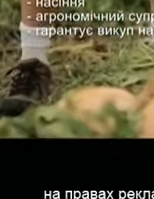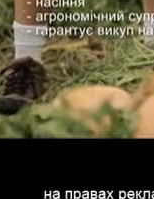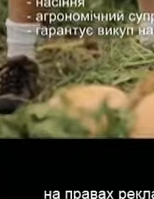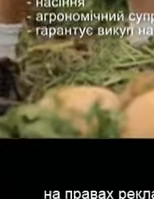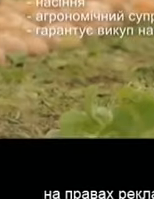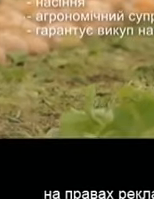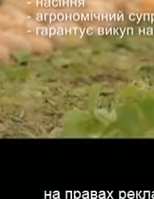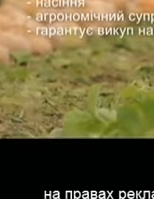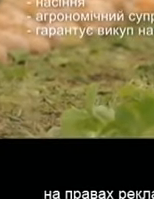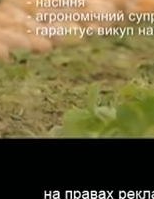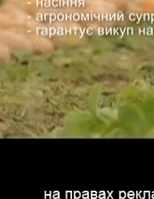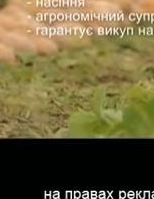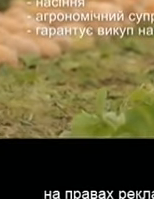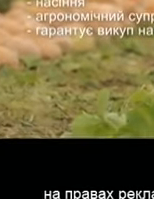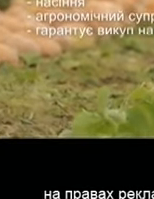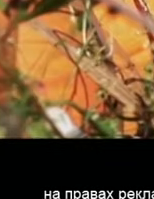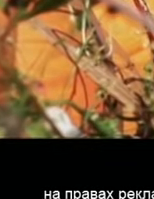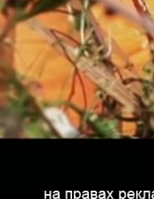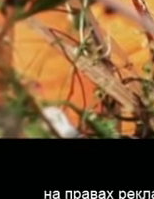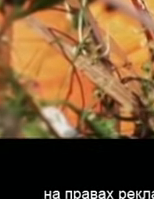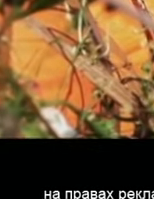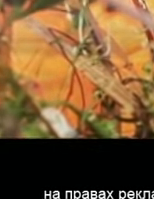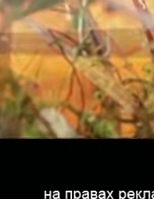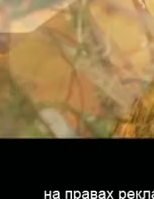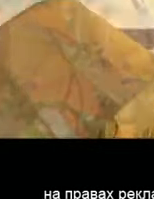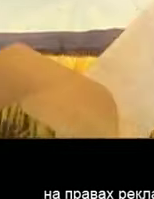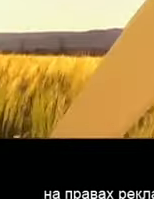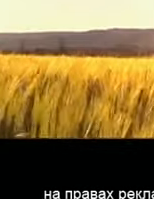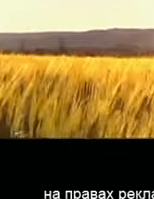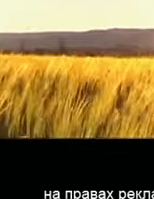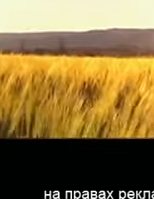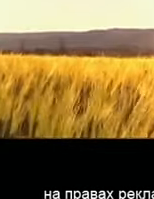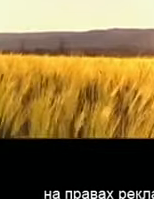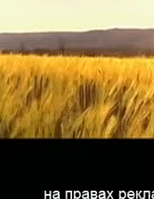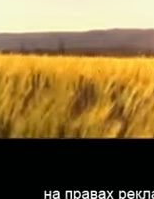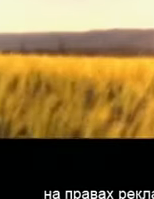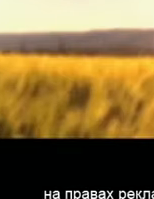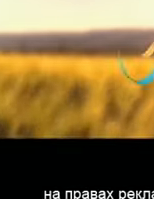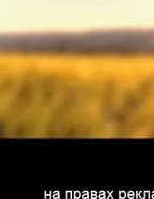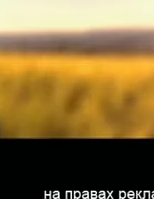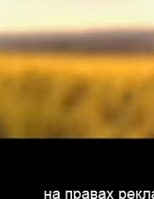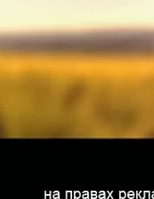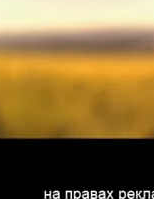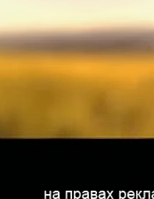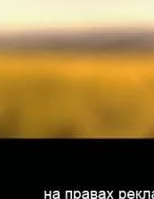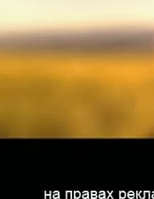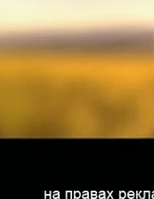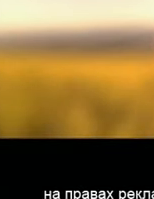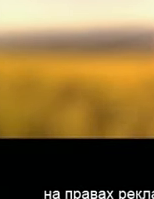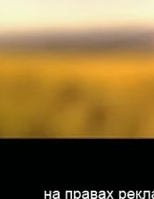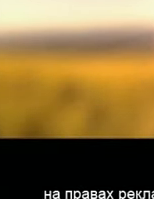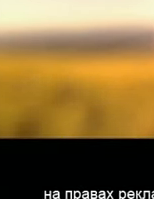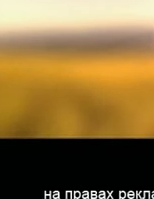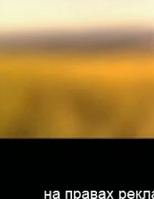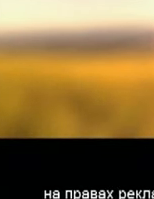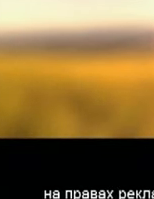викуп насіння за фіксованою навесні ринковою ціною Долучайтесь до першого національного аграрного кооперативу